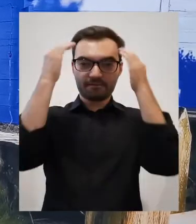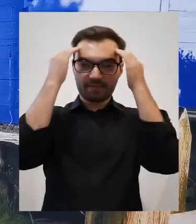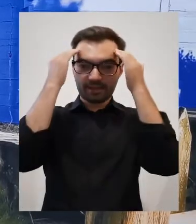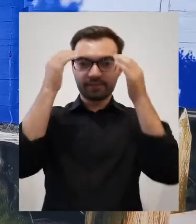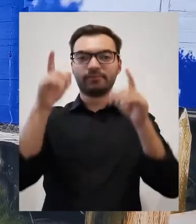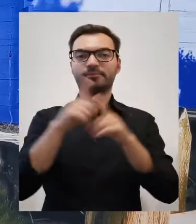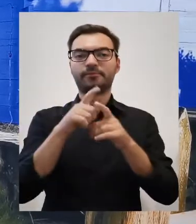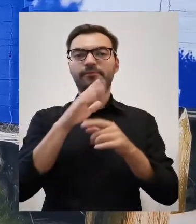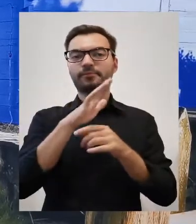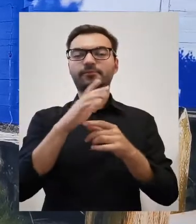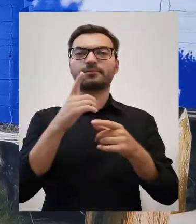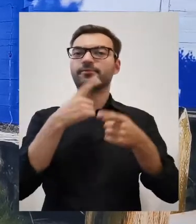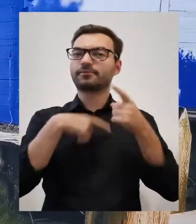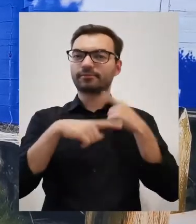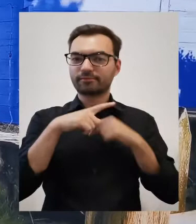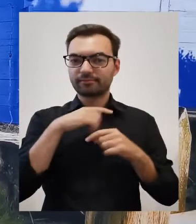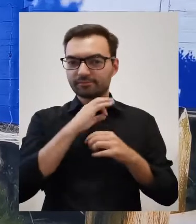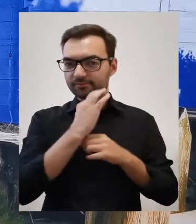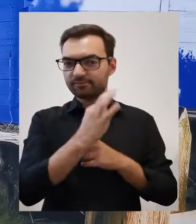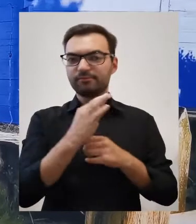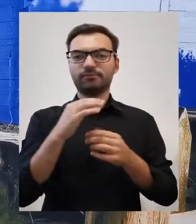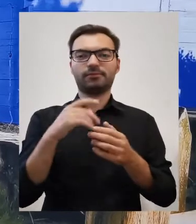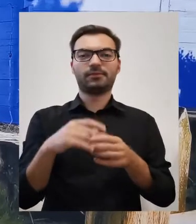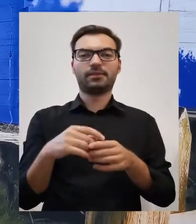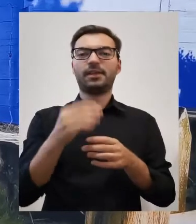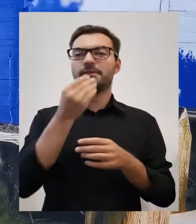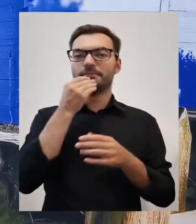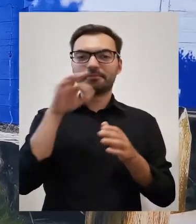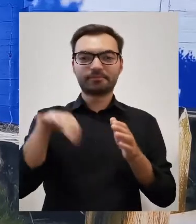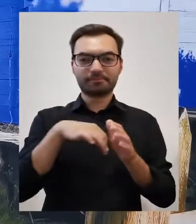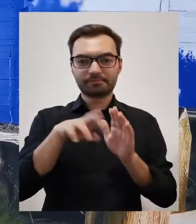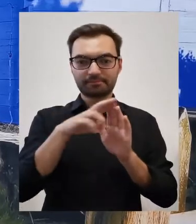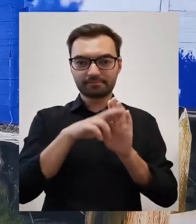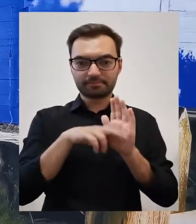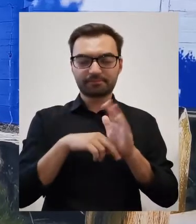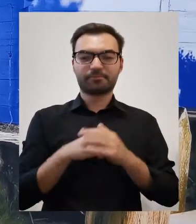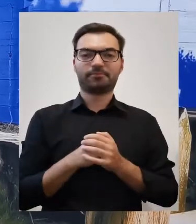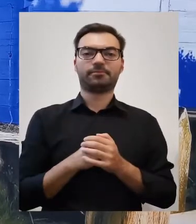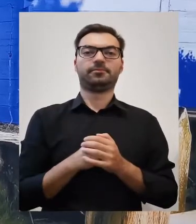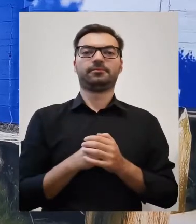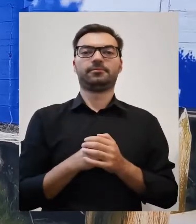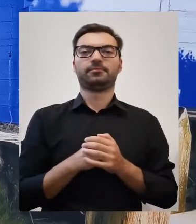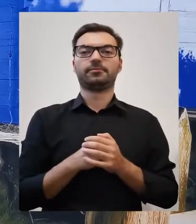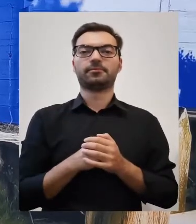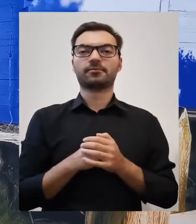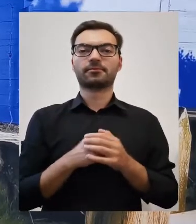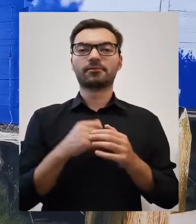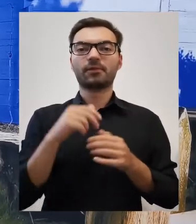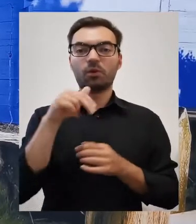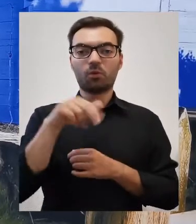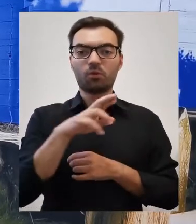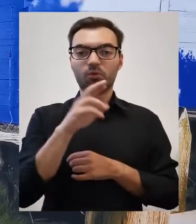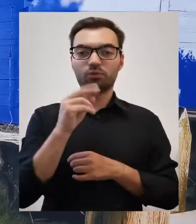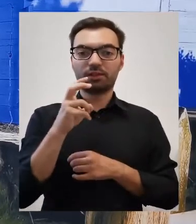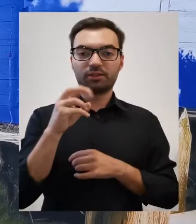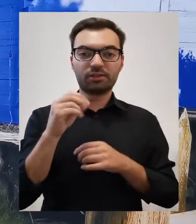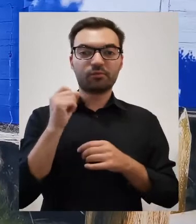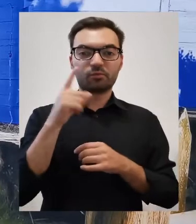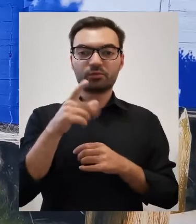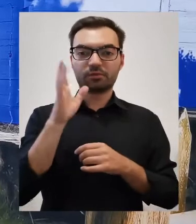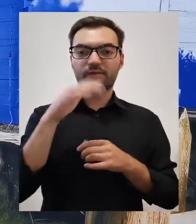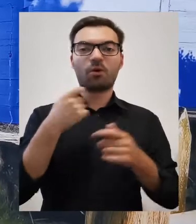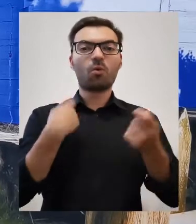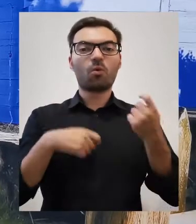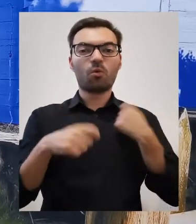sobą wiedzę, ale również pewne obyczaje, przepisy kulinarne, które się tam wykształciły, a w przypadku Urzecza